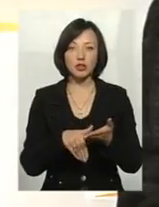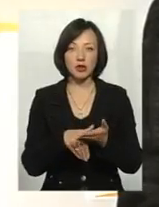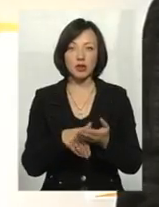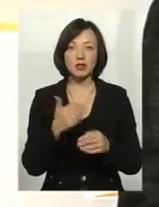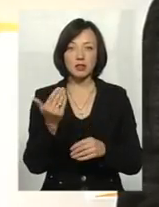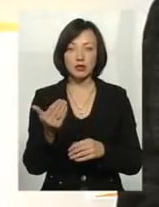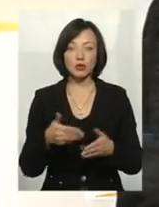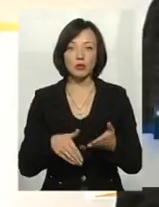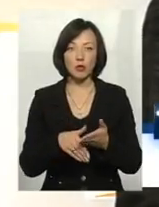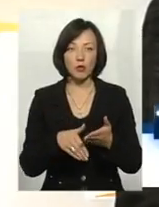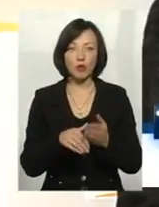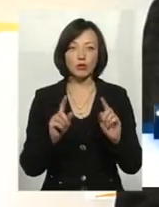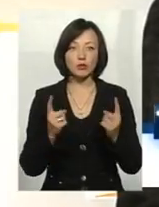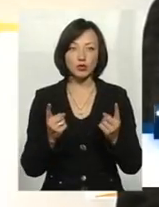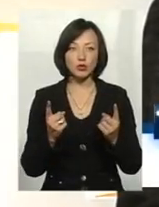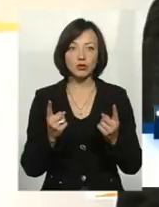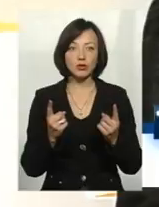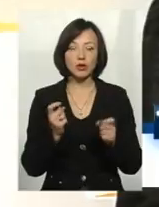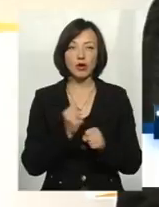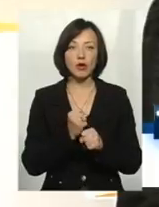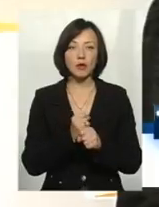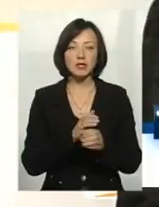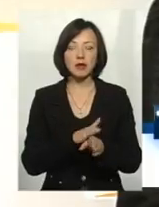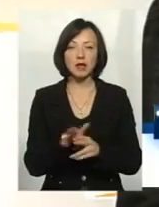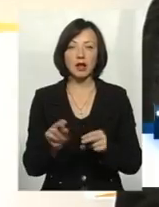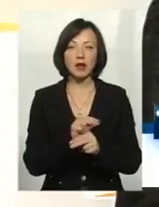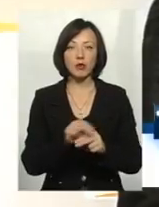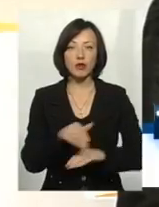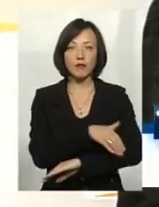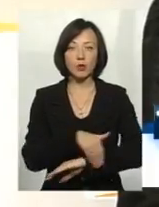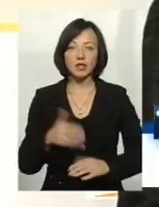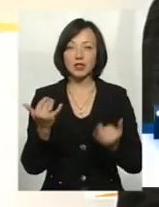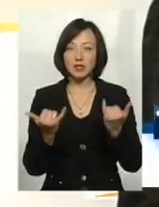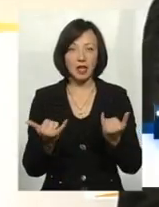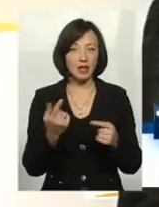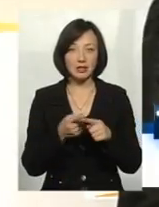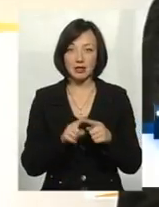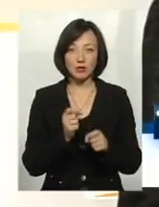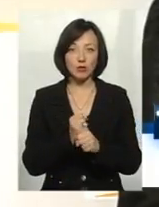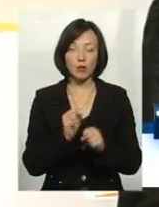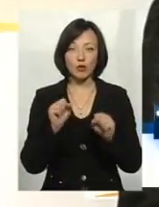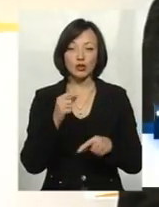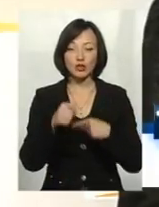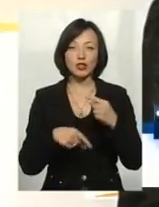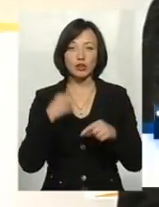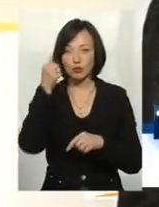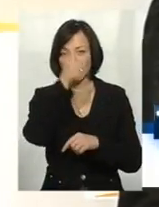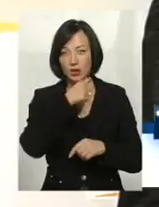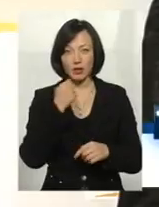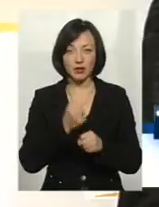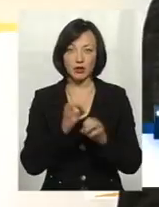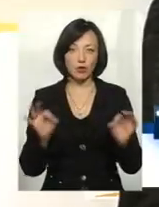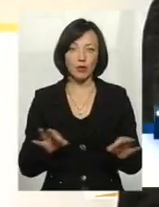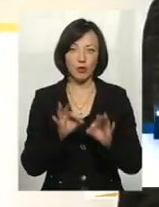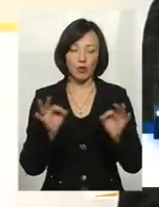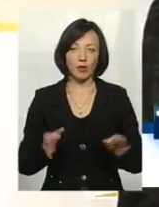їхньою допомогою, тому що якраз робиться капітальний ремонт вулиці. Якщо зараз це не зробити, то це вже, мабуть, не зробити і